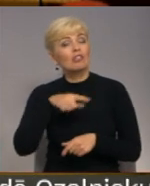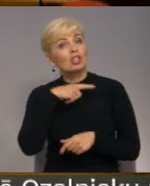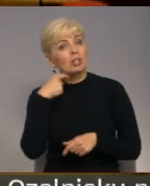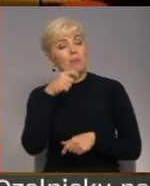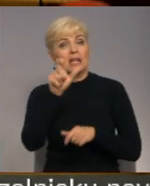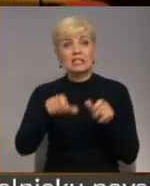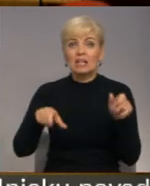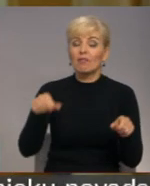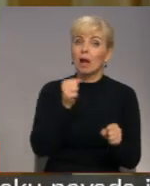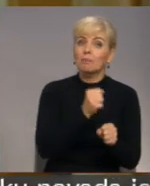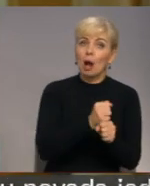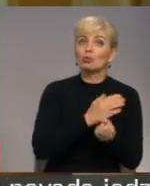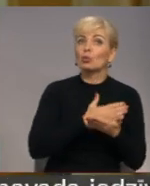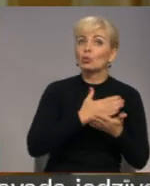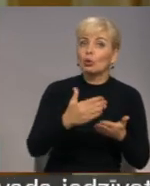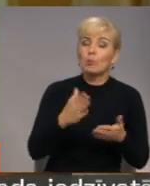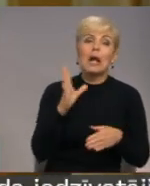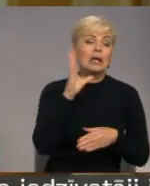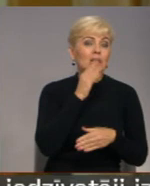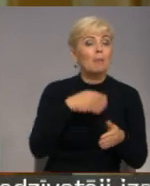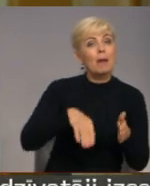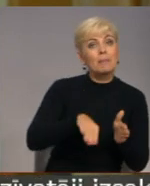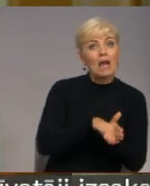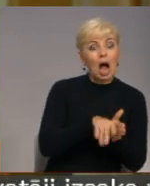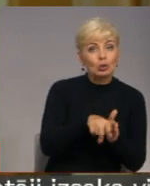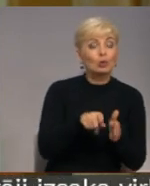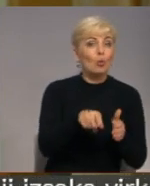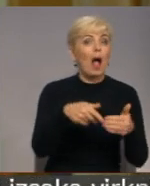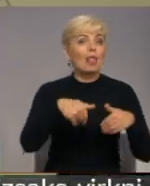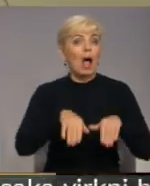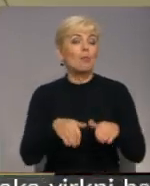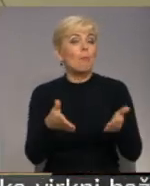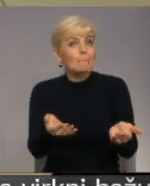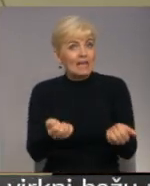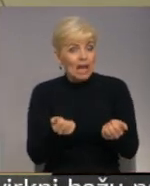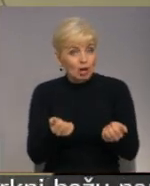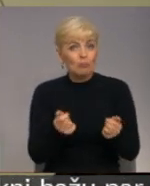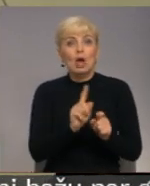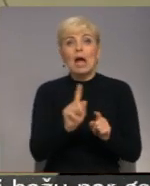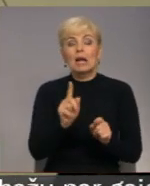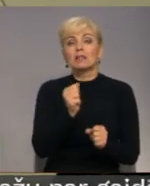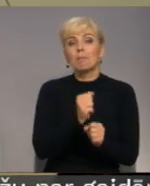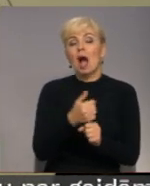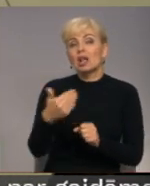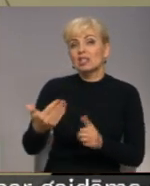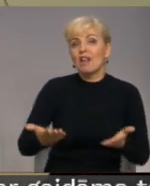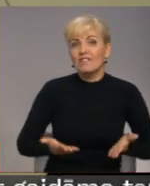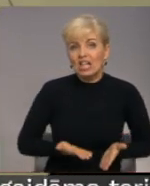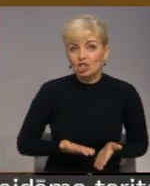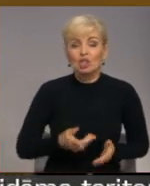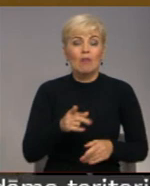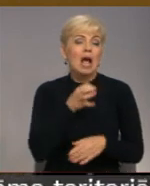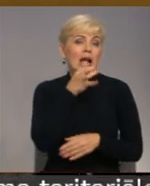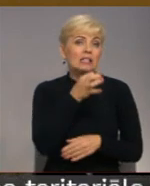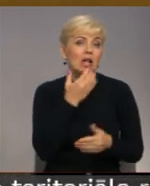cilvēkiem pagastos arī turpmāk būtu iespēja piedalīties to lēmumu pieņemšanā, kas skar pagasta dzīvi. Tāpat tikai